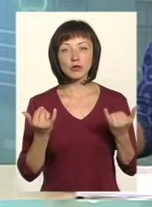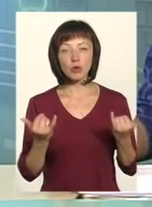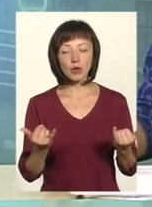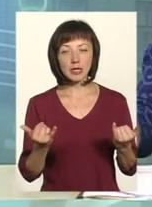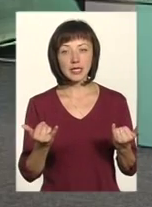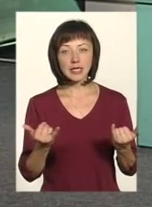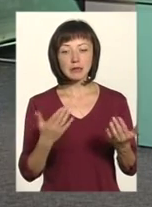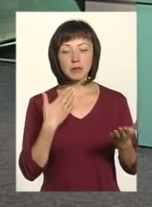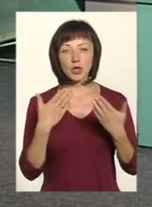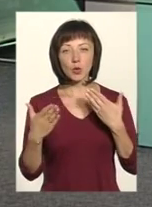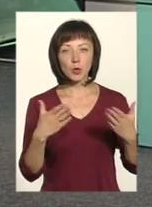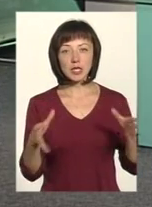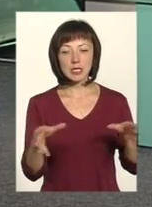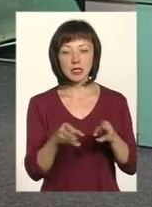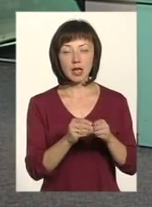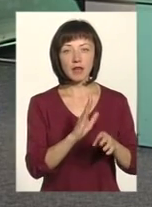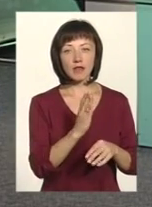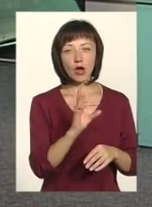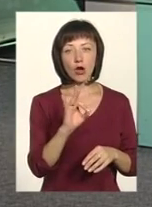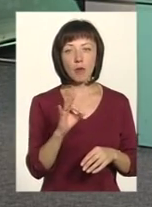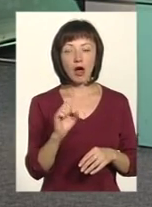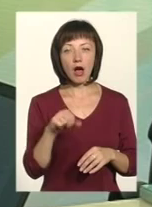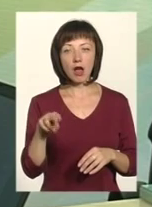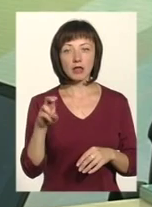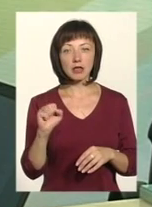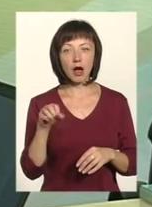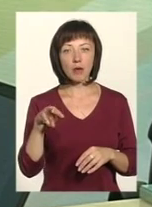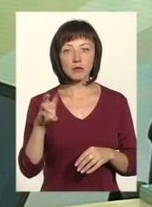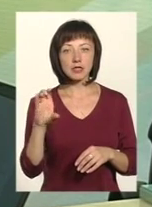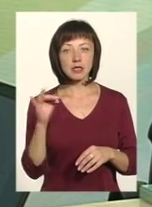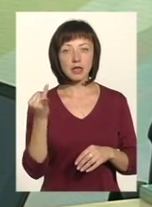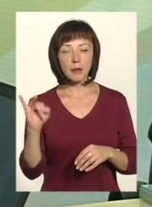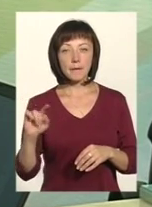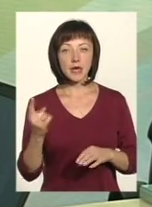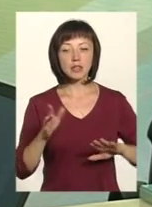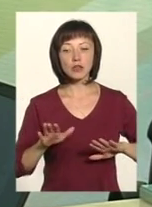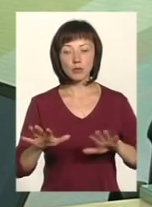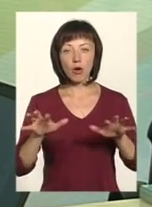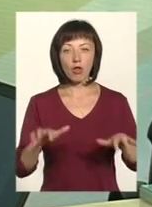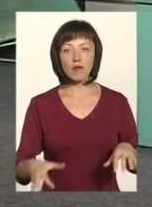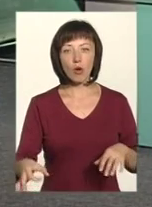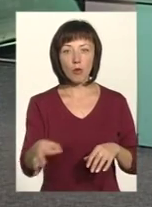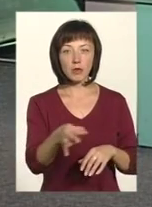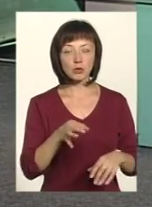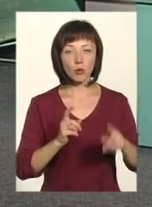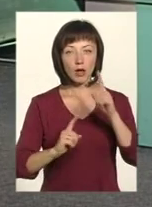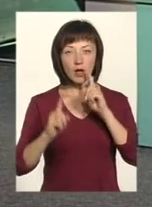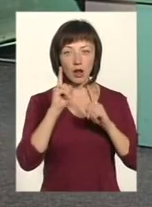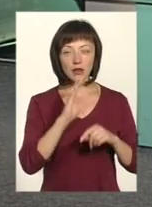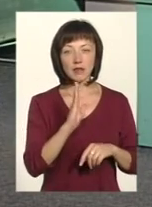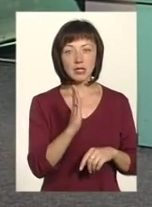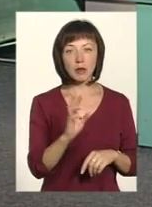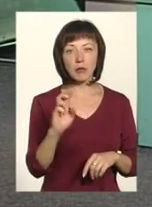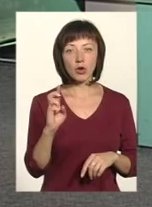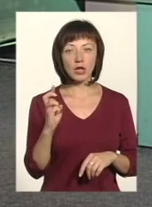спілкуємося із Віктором Романовичем Адамським, першим заступником голови Хмельницької обласної ради, та Василем